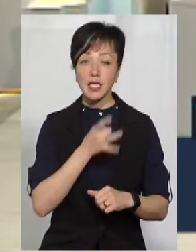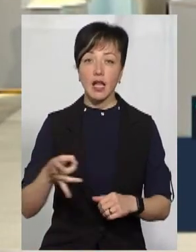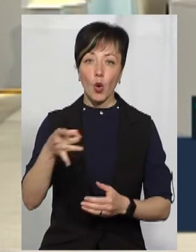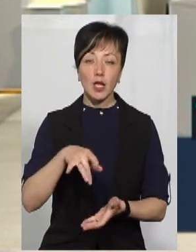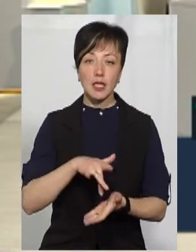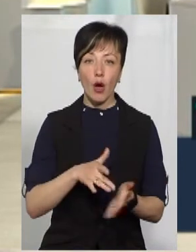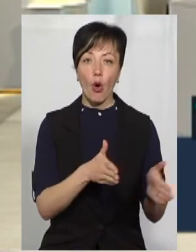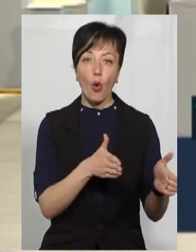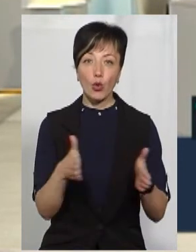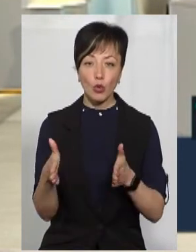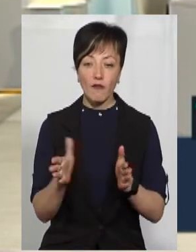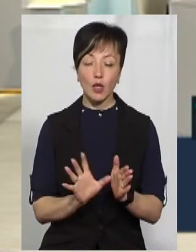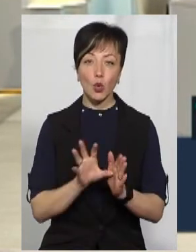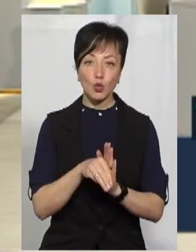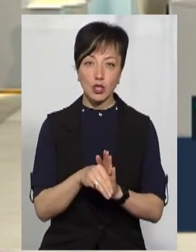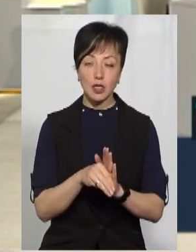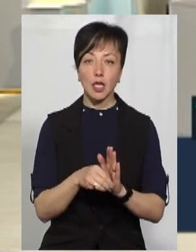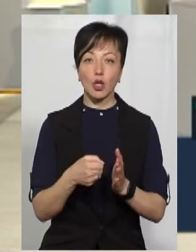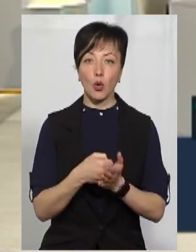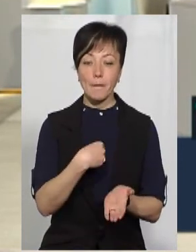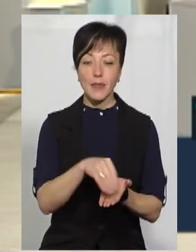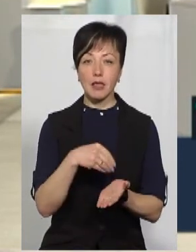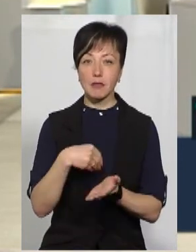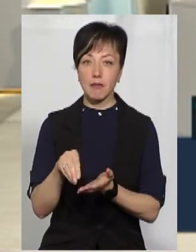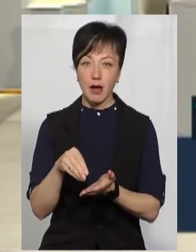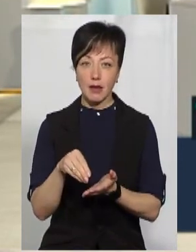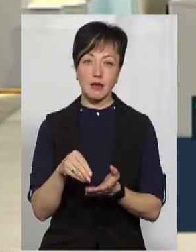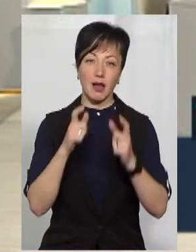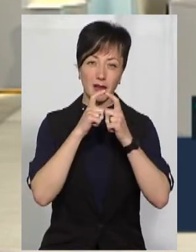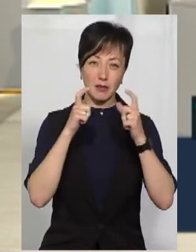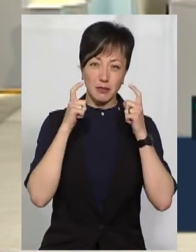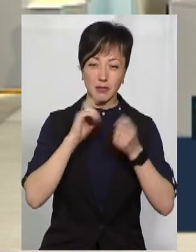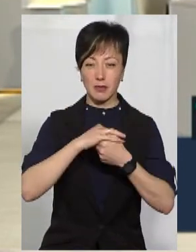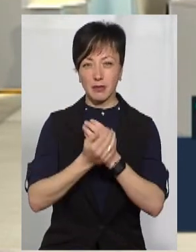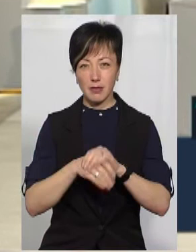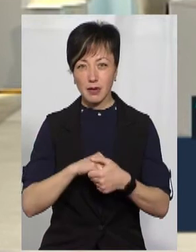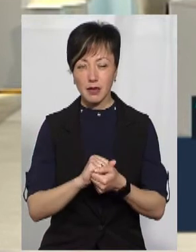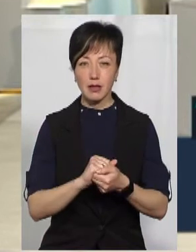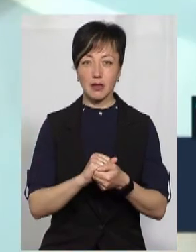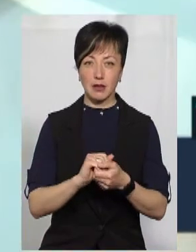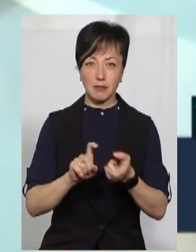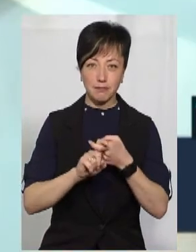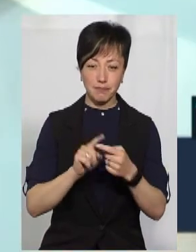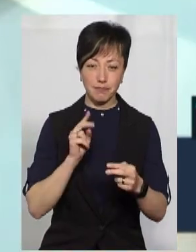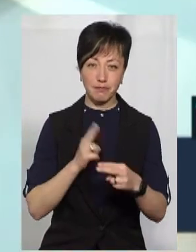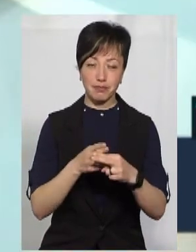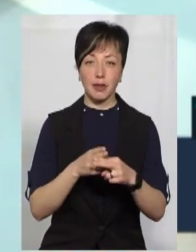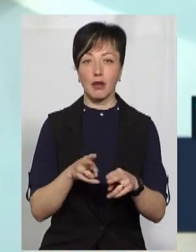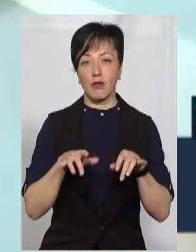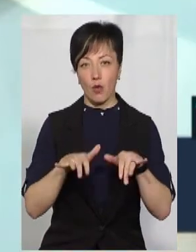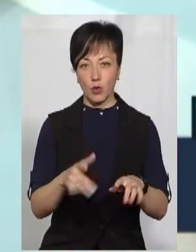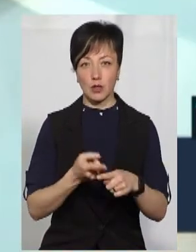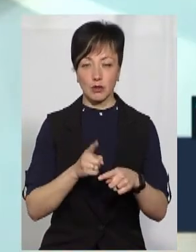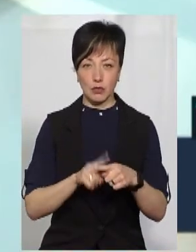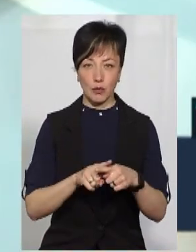центр готовий також долучитися до придбання тих засобів індивідуального захисту, антисептиків, які будуть необхідні у ході